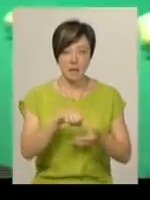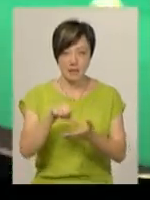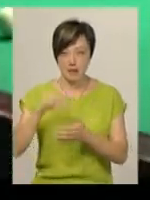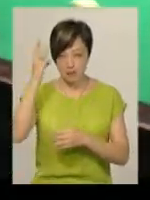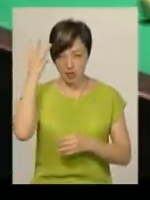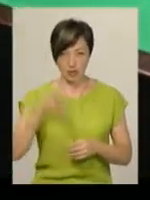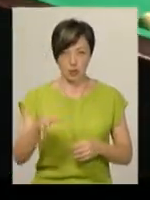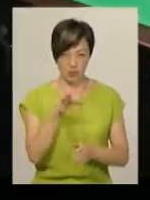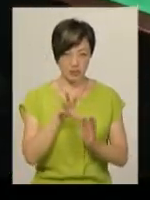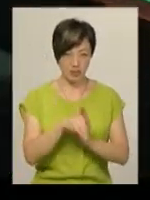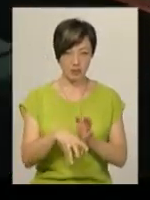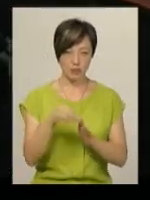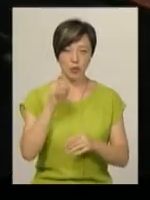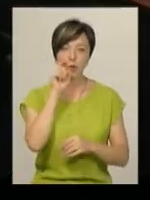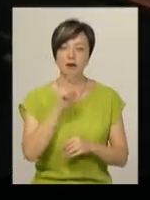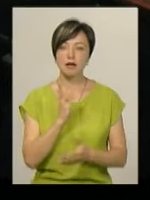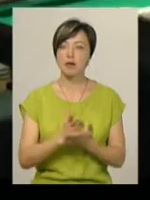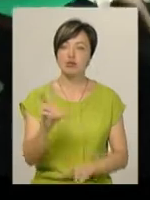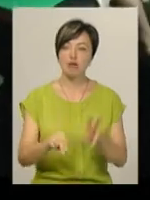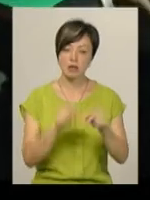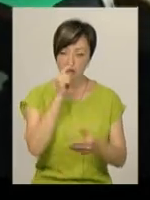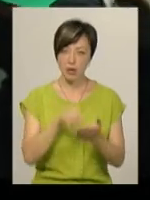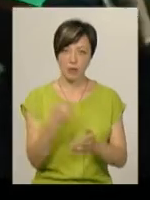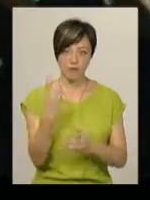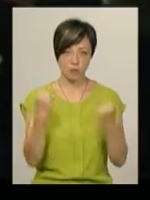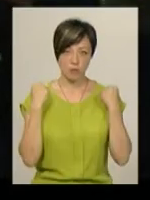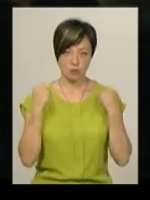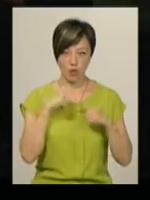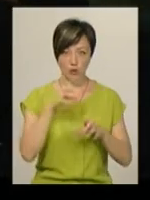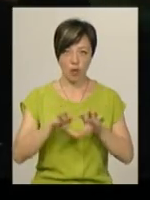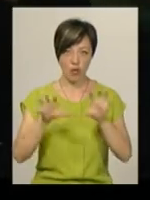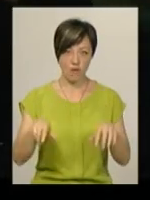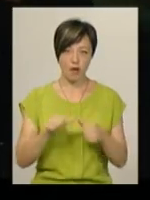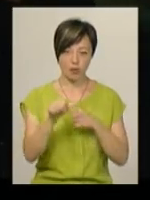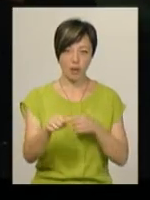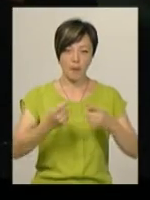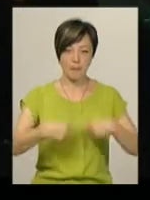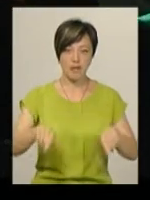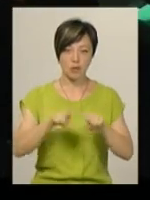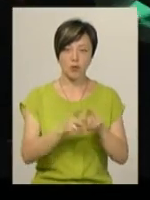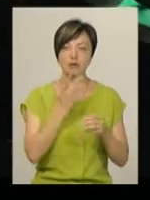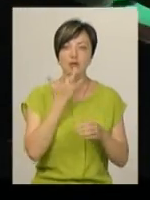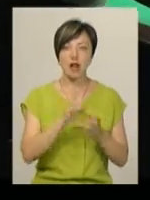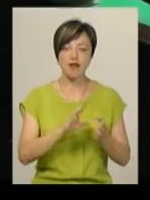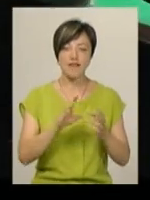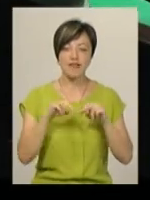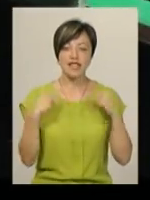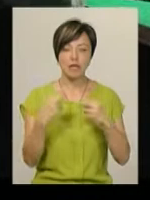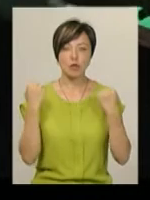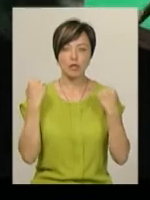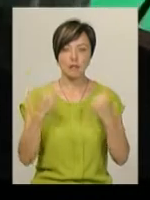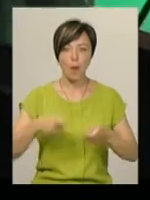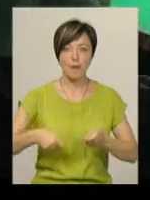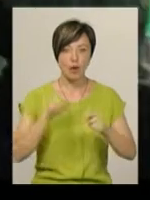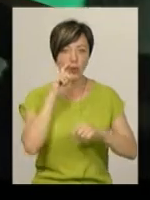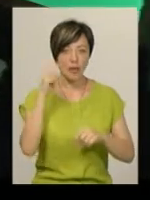Хмельницької області до складу збірної України мають шанси потрапити двоє спортсменів, каже голова від окремленого підрозділу Національної федерації спортивного більярду